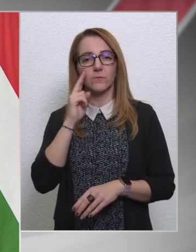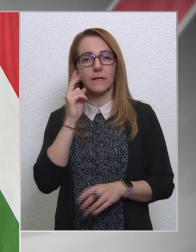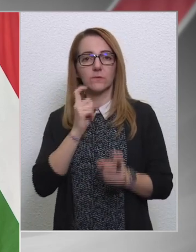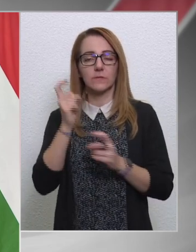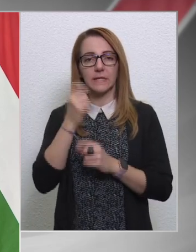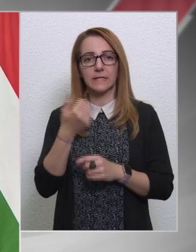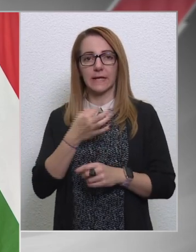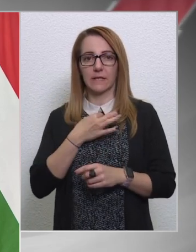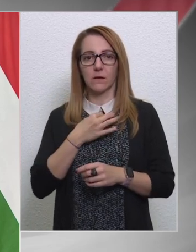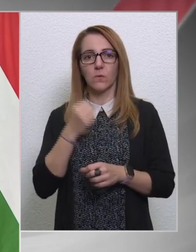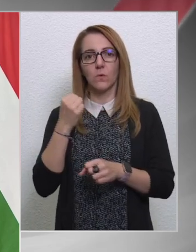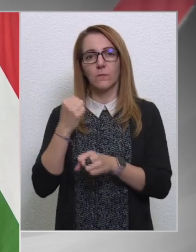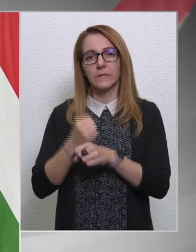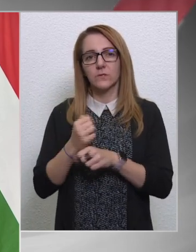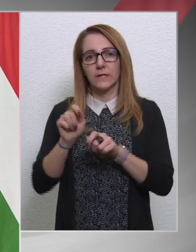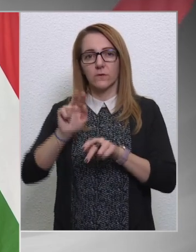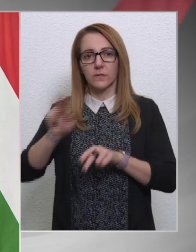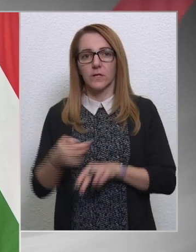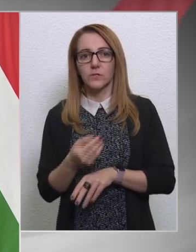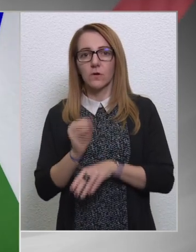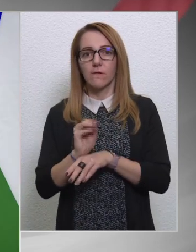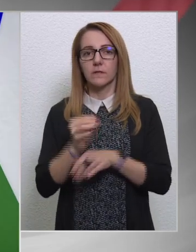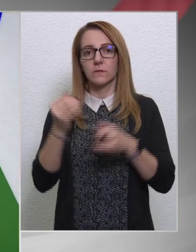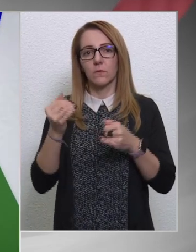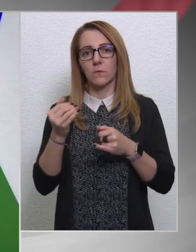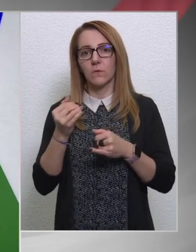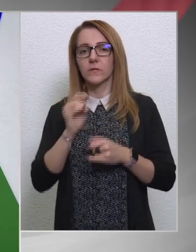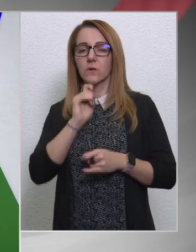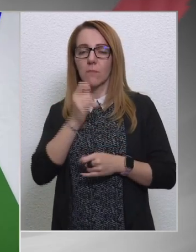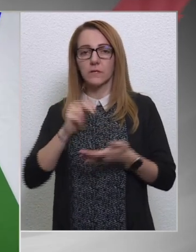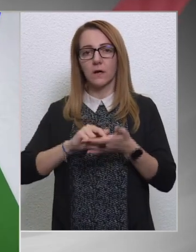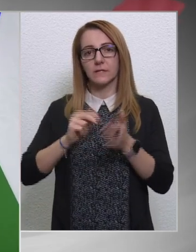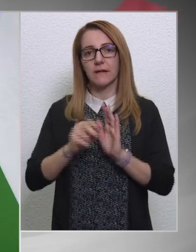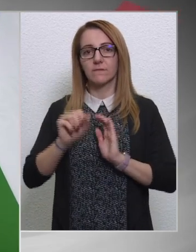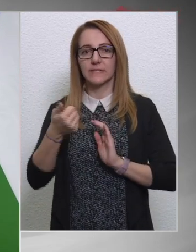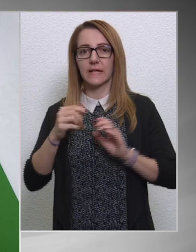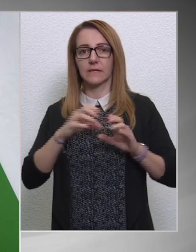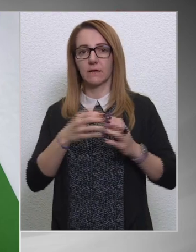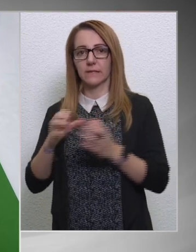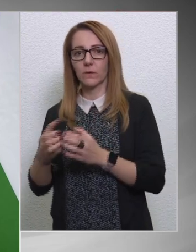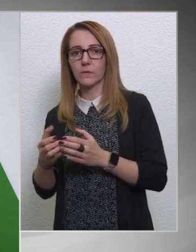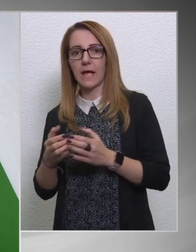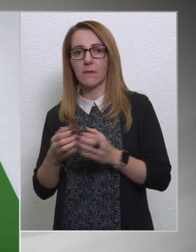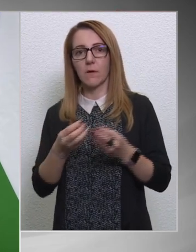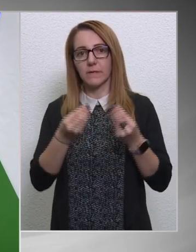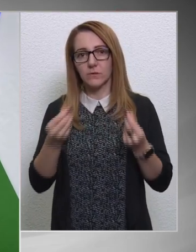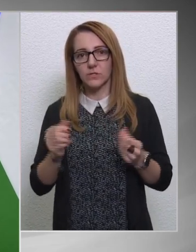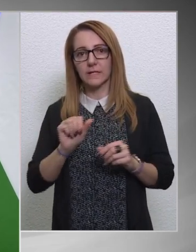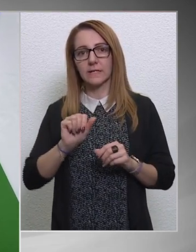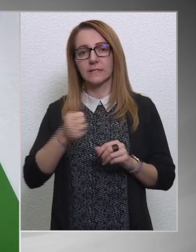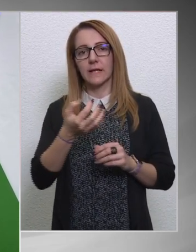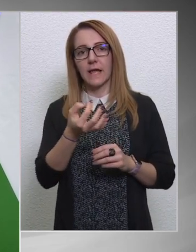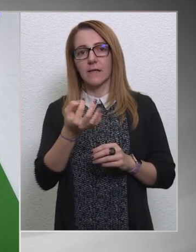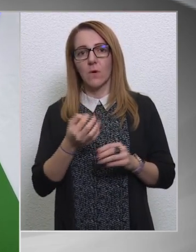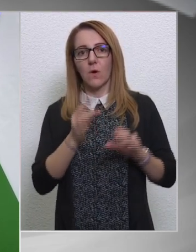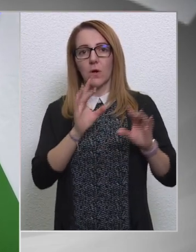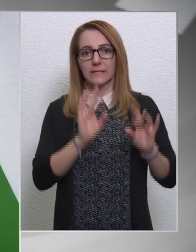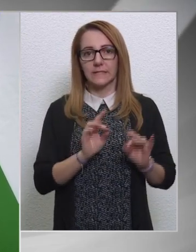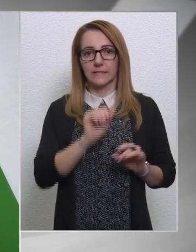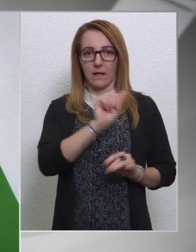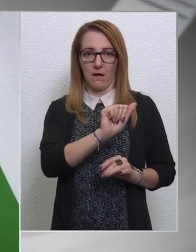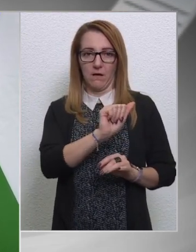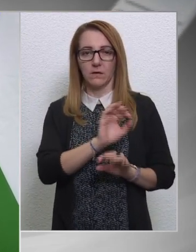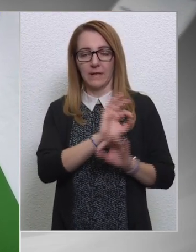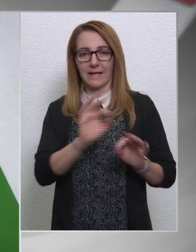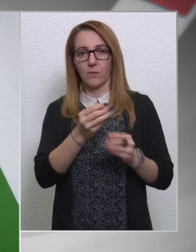egyhangú bizottsági döntésről van szó, és a magyar terv 11 kategóriában minősítik a tervet, 11-ből 10-ből A, a legjobb